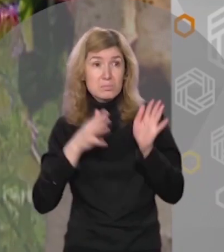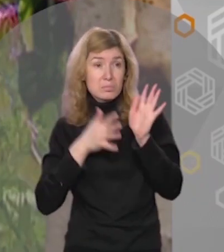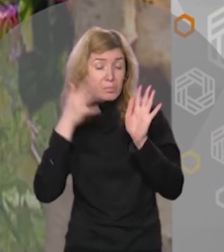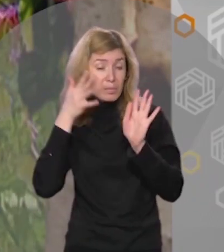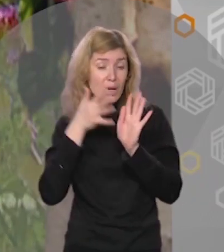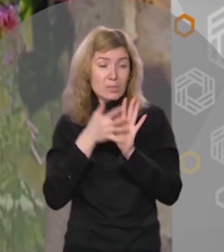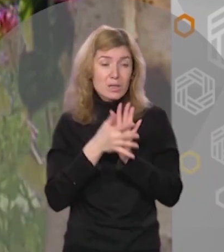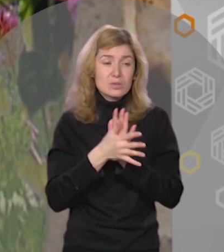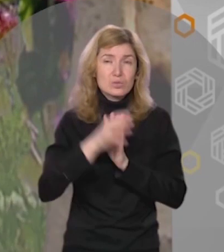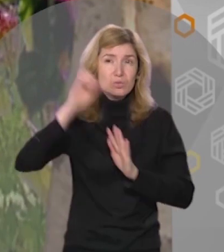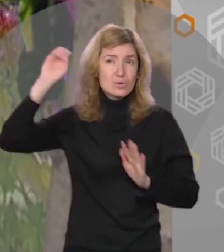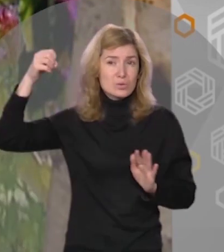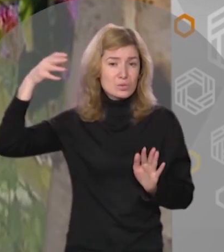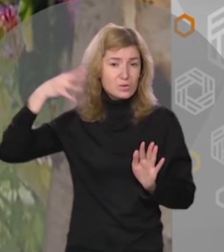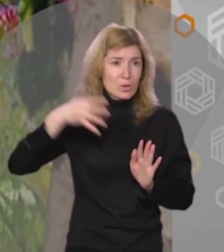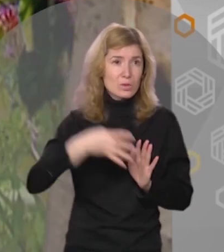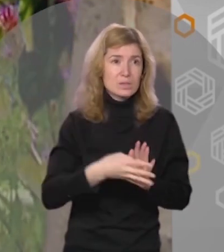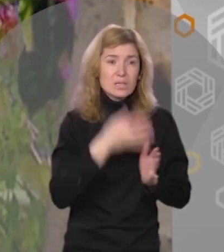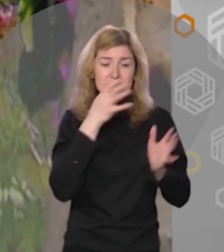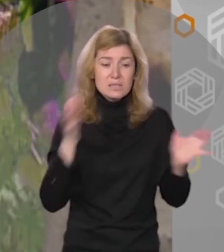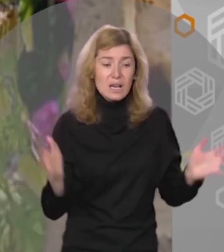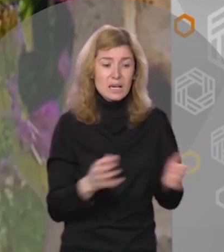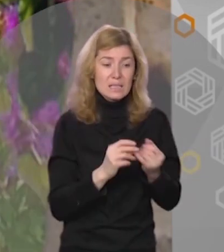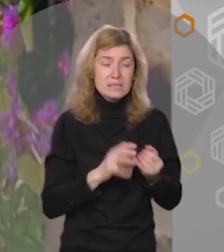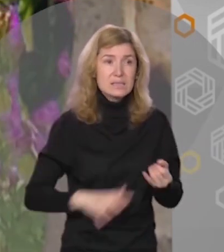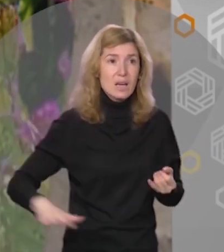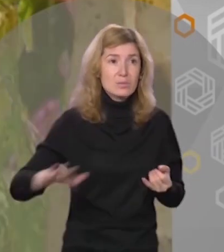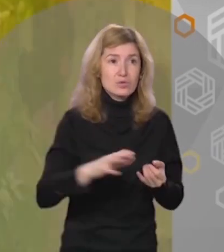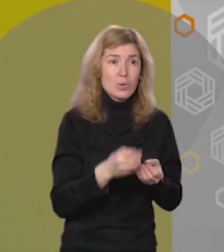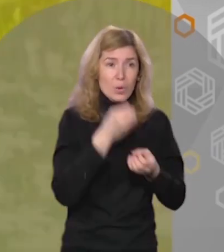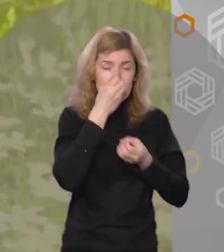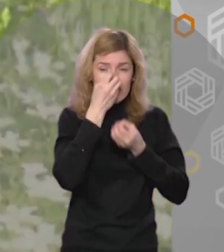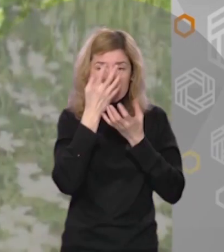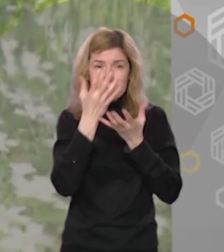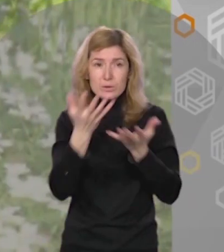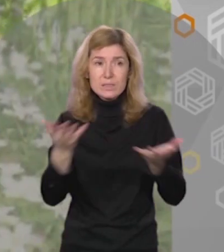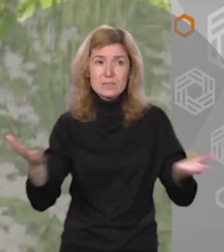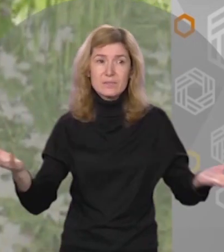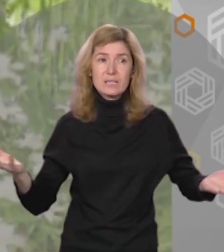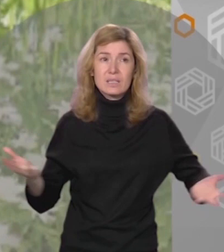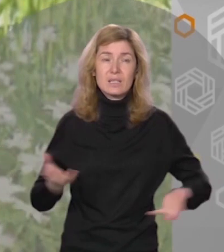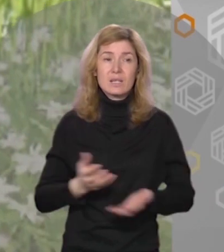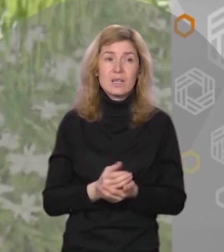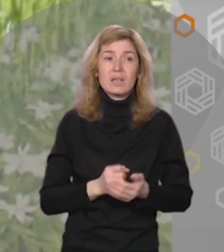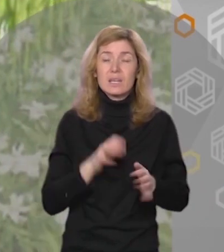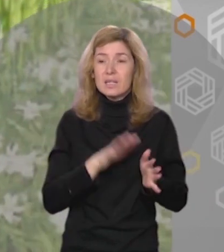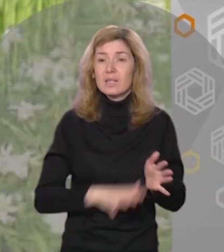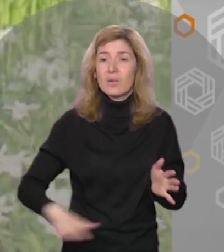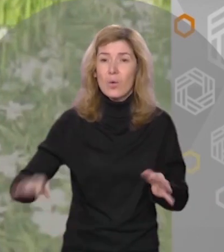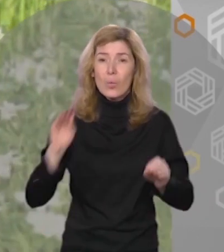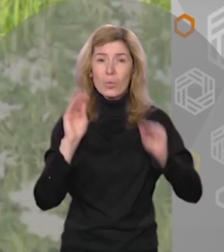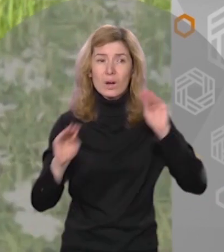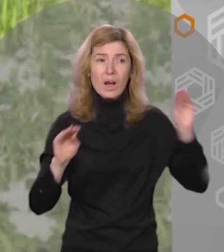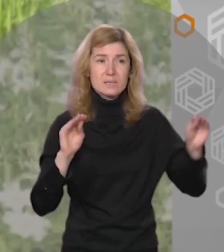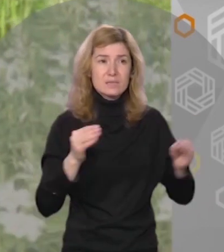теплые лучи и солнце Да так согрели землю, что распустились цветы И весь лес украсился